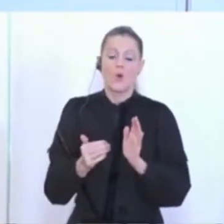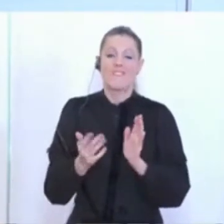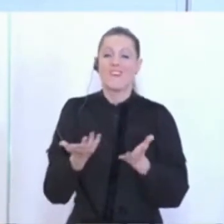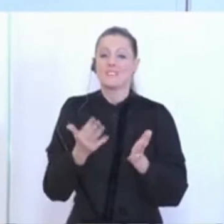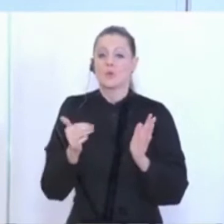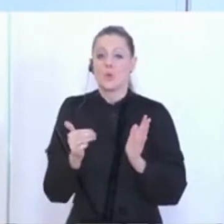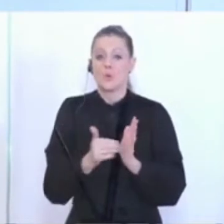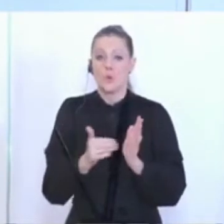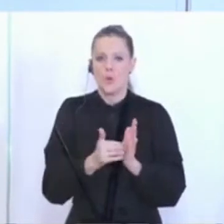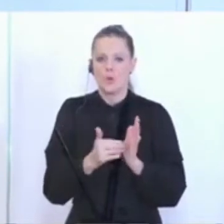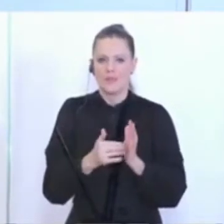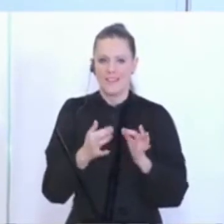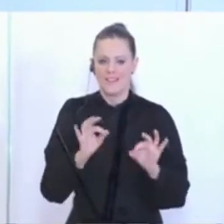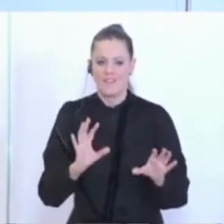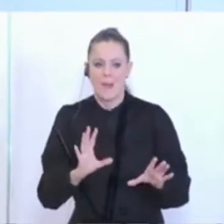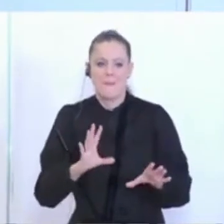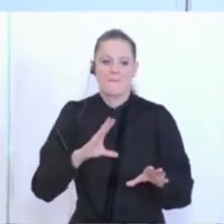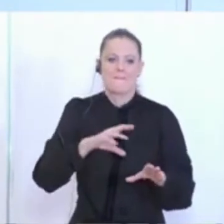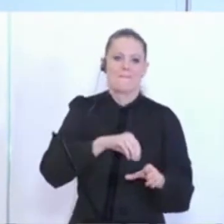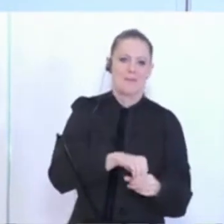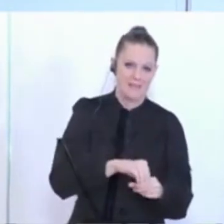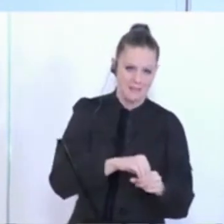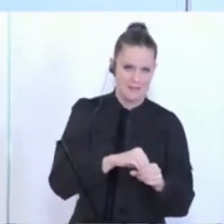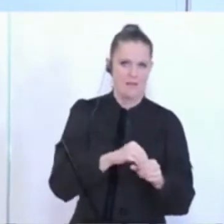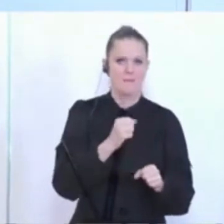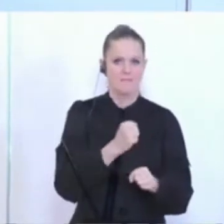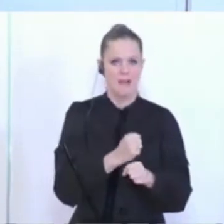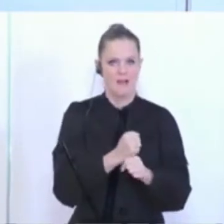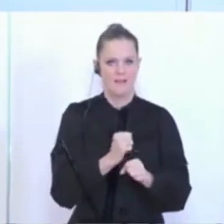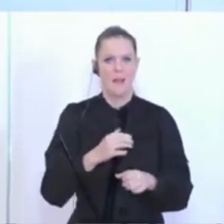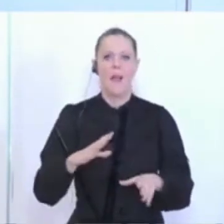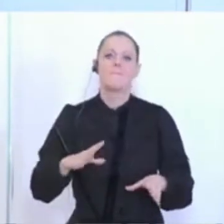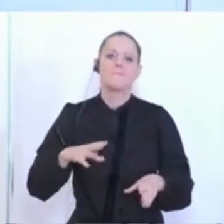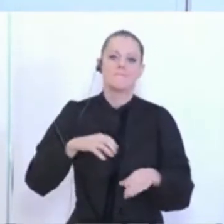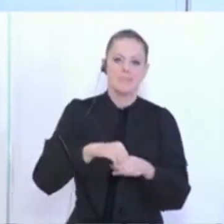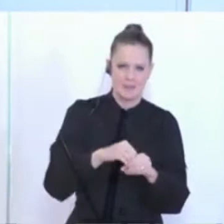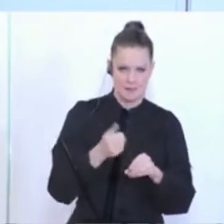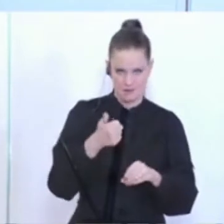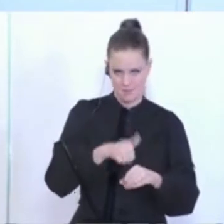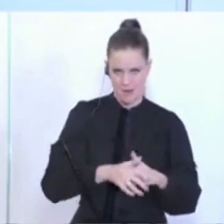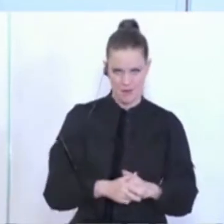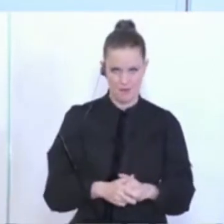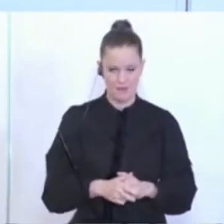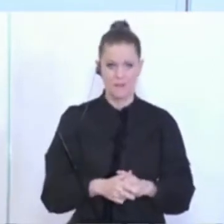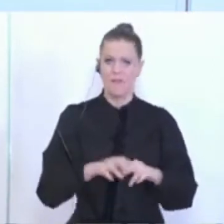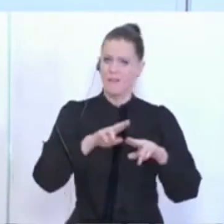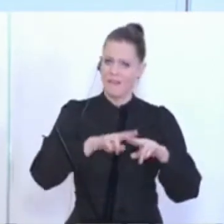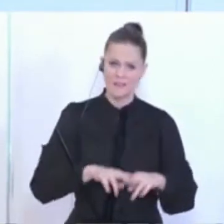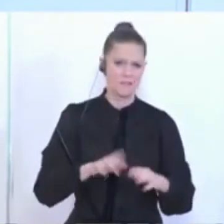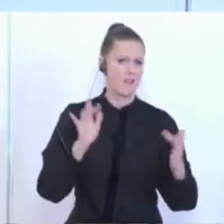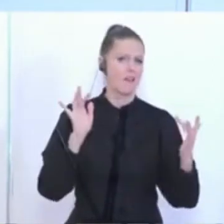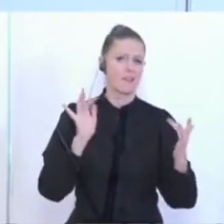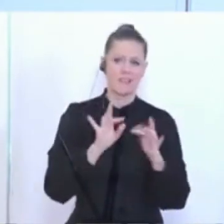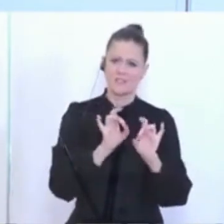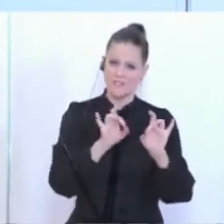mit, wenn sie so wollen, teilnehmen oder mit dabei sein. Ansonsten gelten die üblichen Regelungen wie Desinfektion der Sportgeräte,